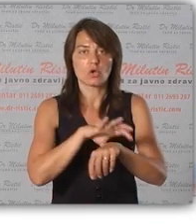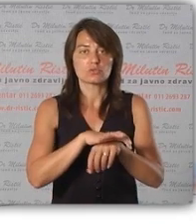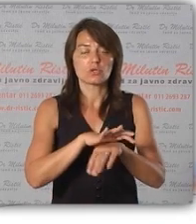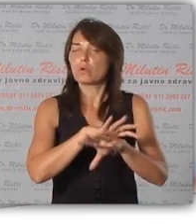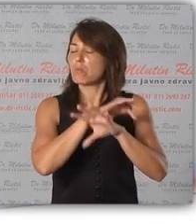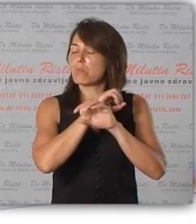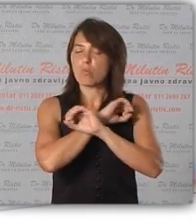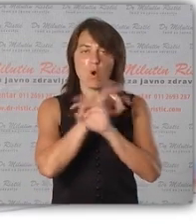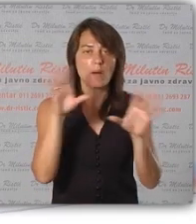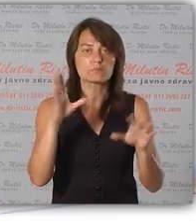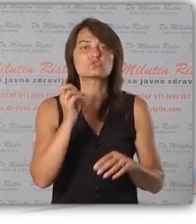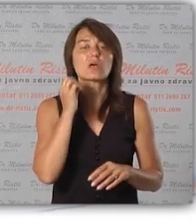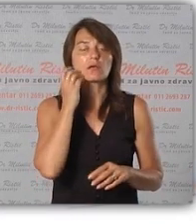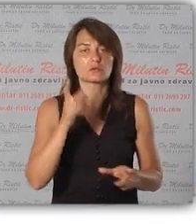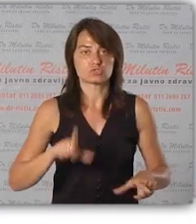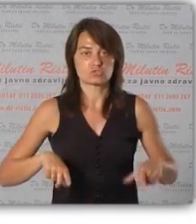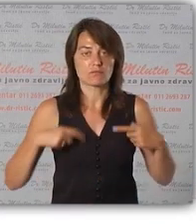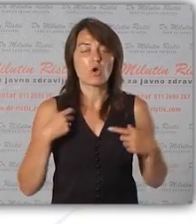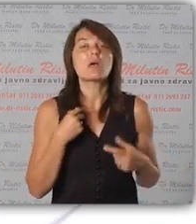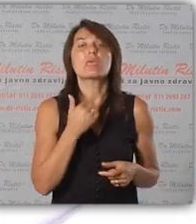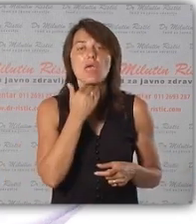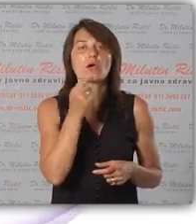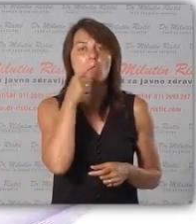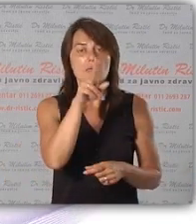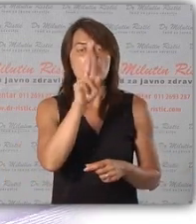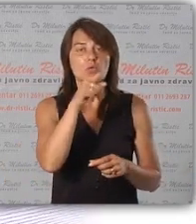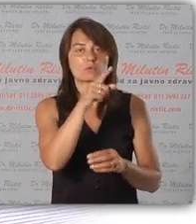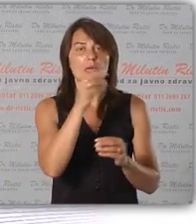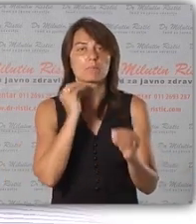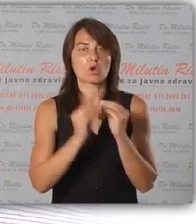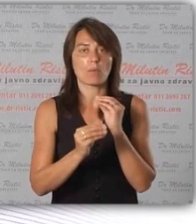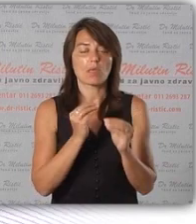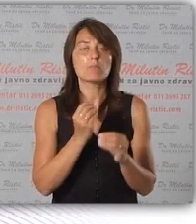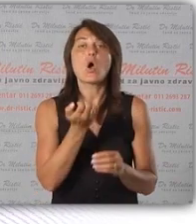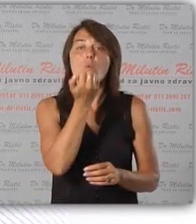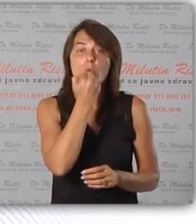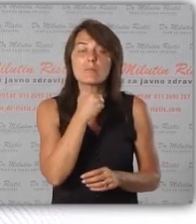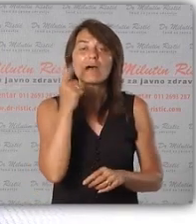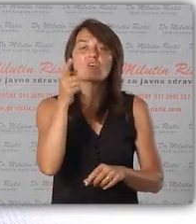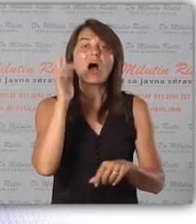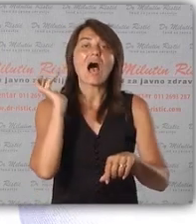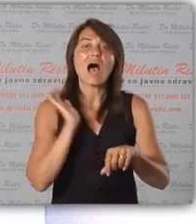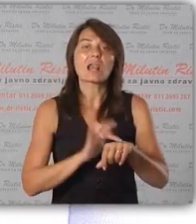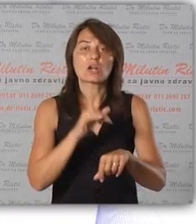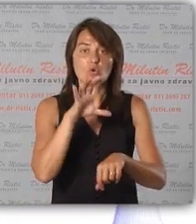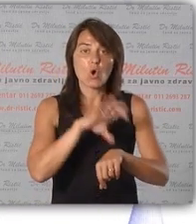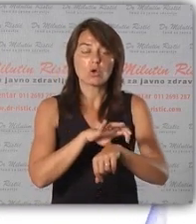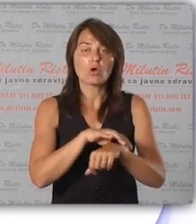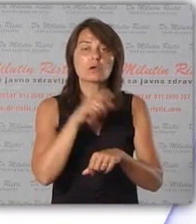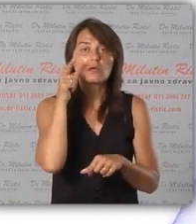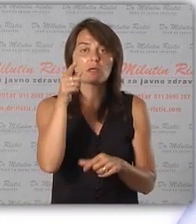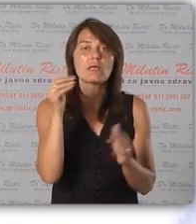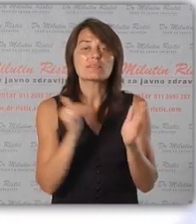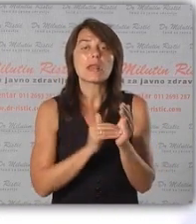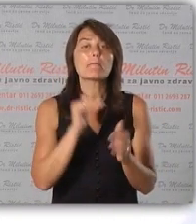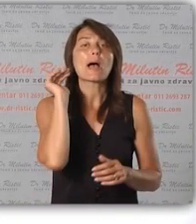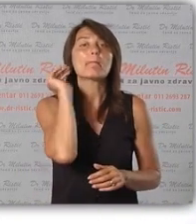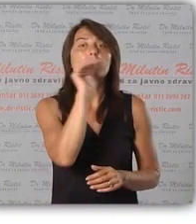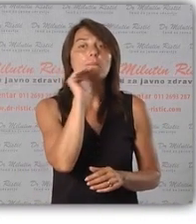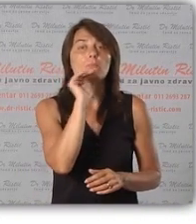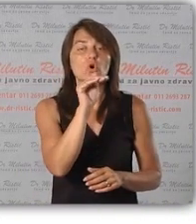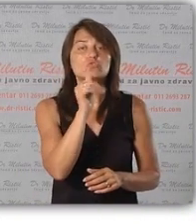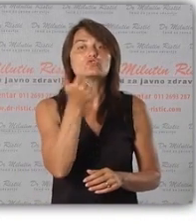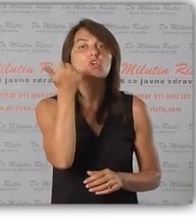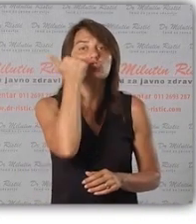uopšte tokom svog života, iako imaju taj problem. A upravo alergolog je taj koji treba